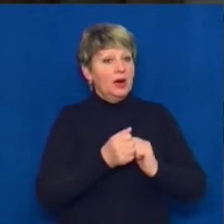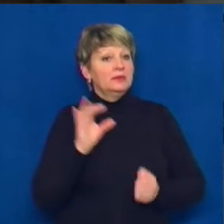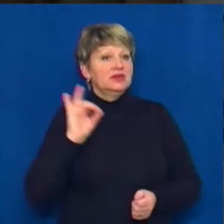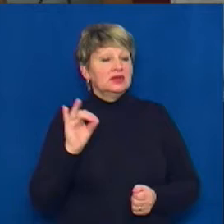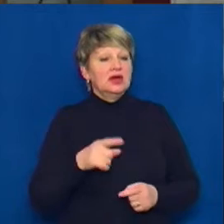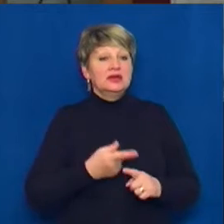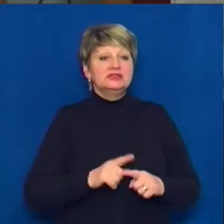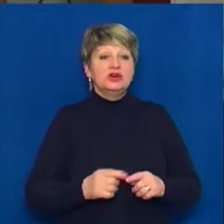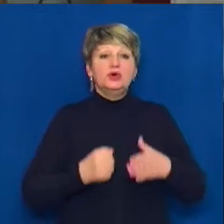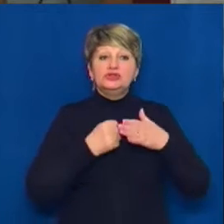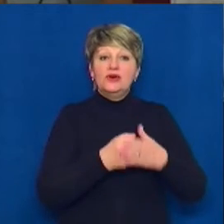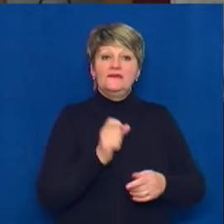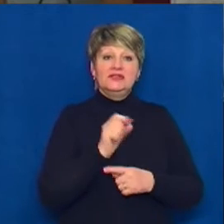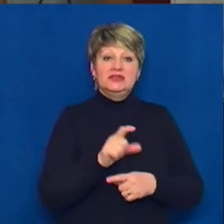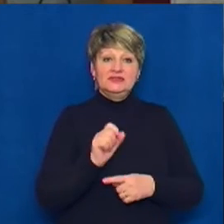завдання.